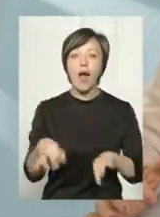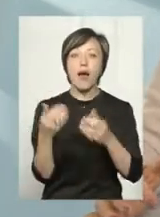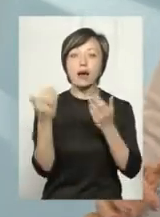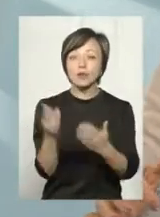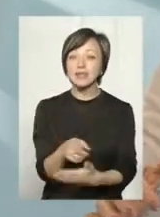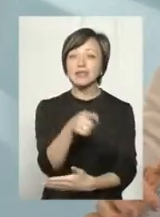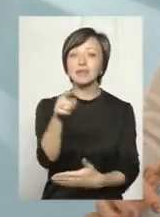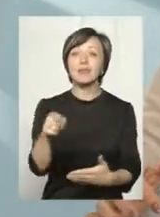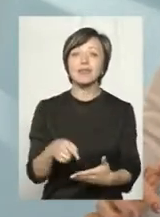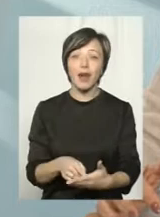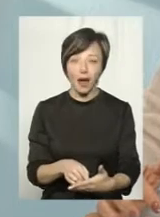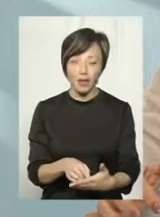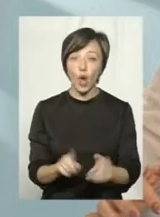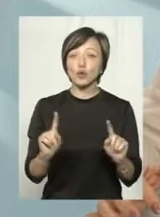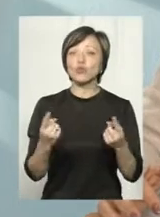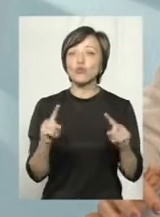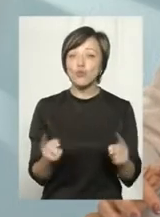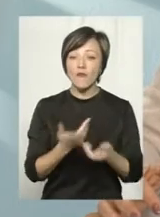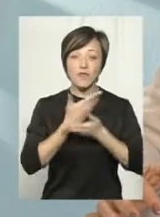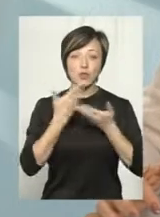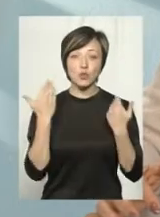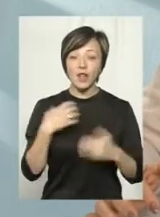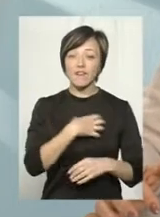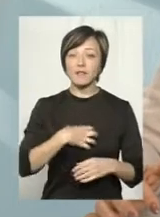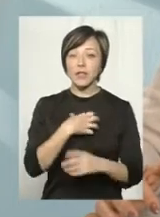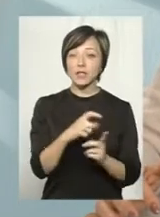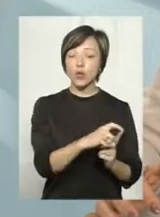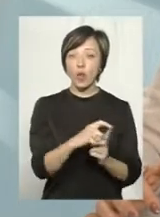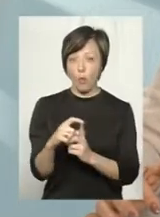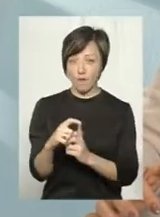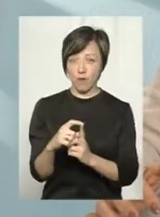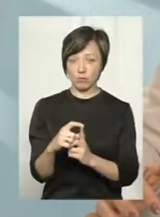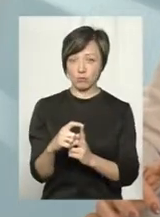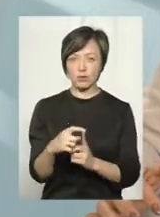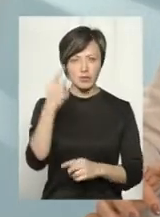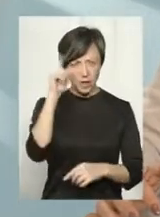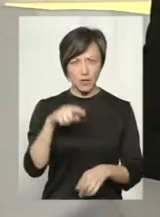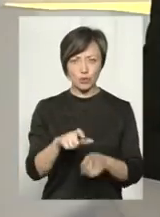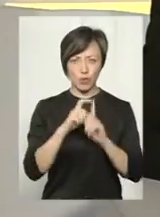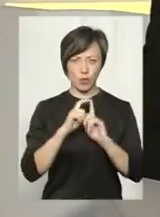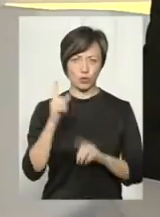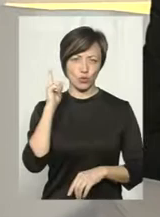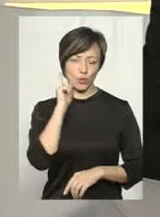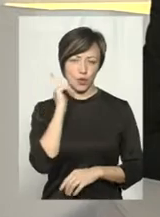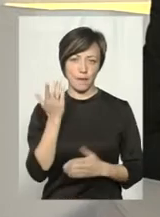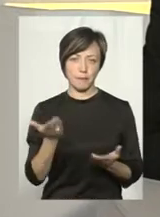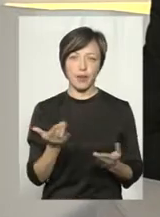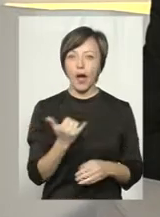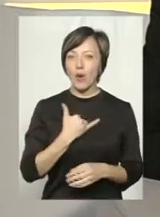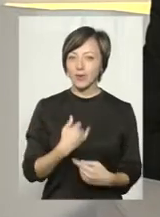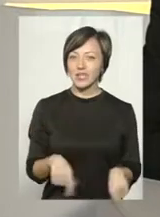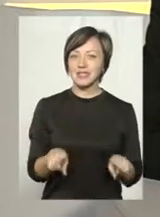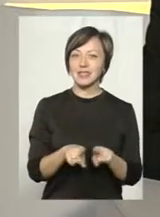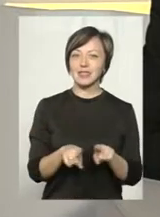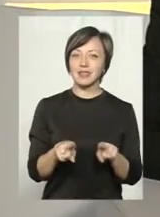задали питання, чому відсутнє ключове слово, знаєте, що ми почули у відповіді? А в нас теж